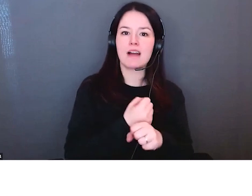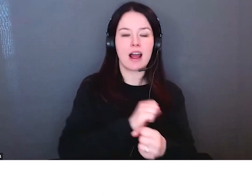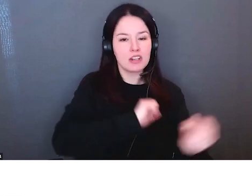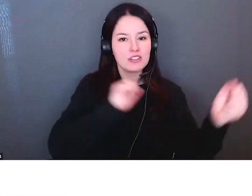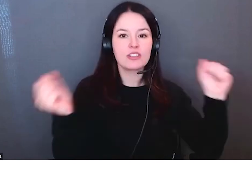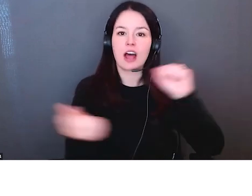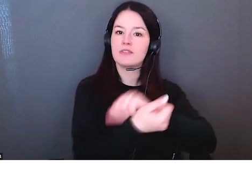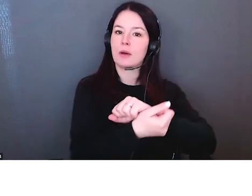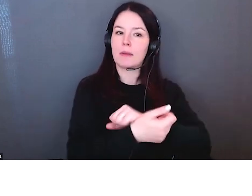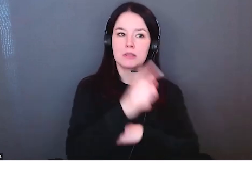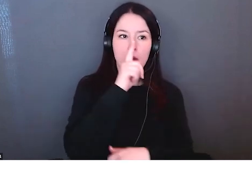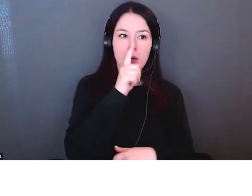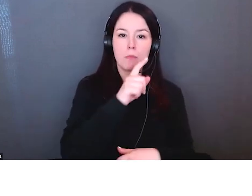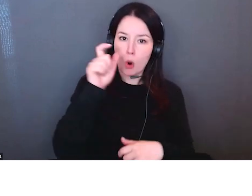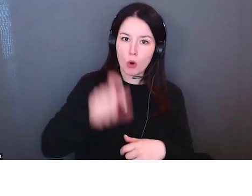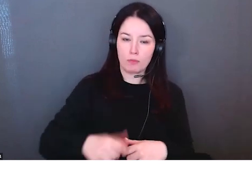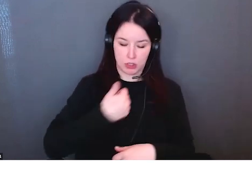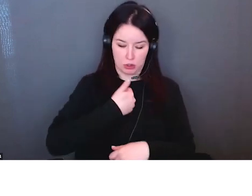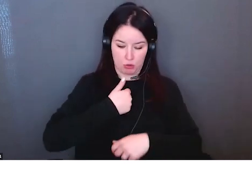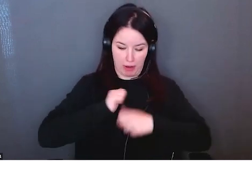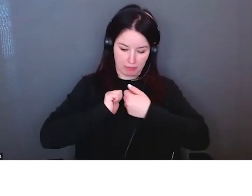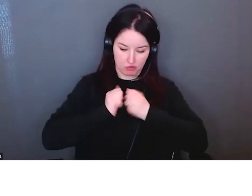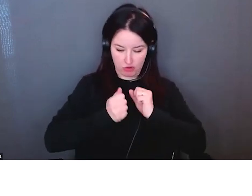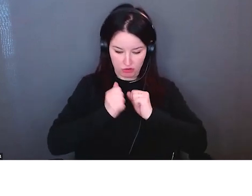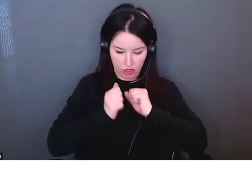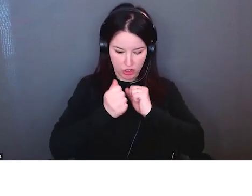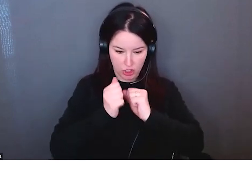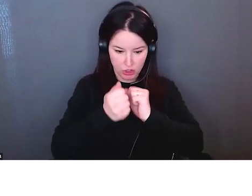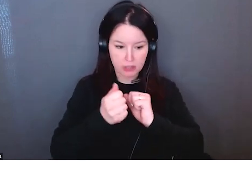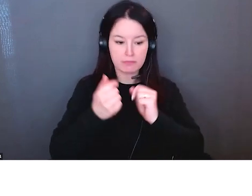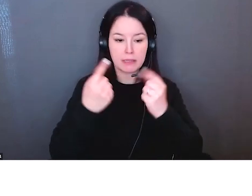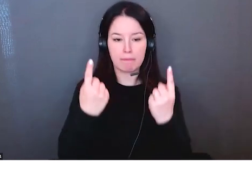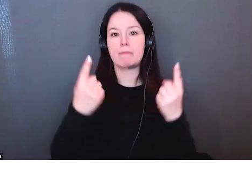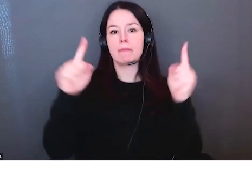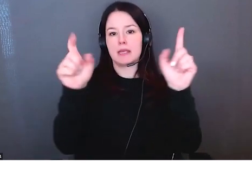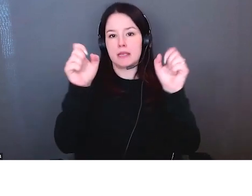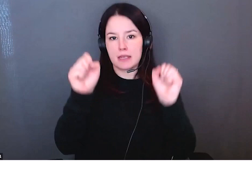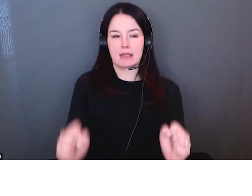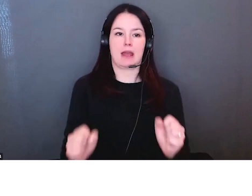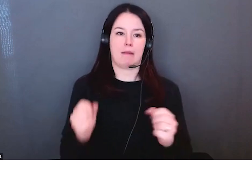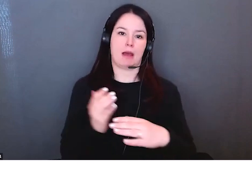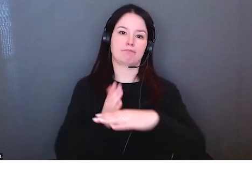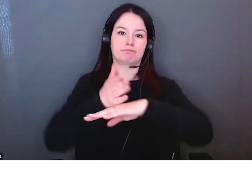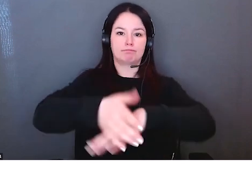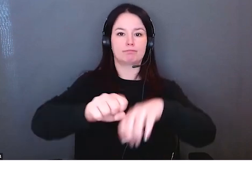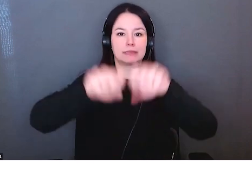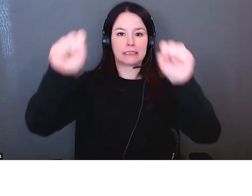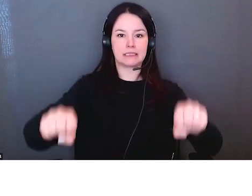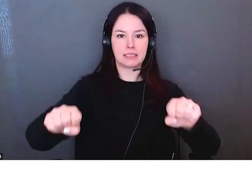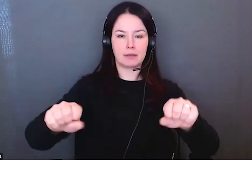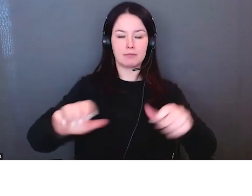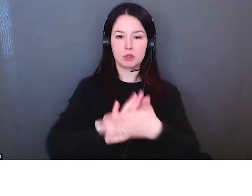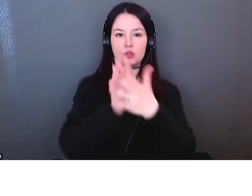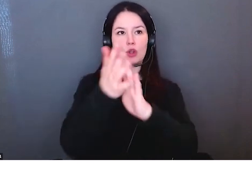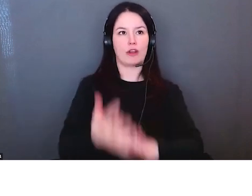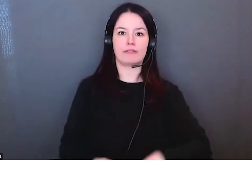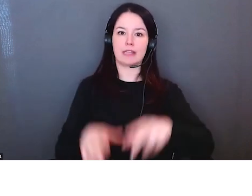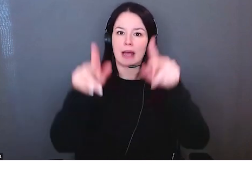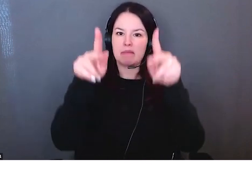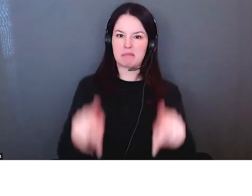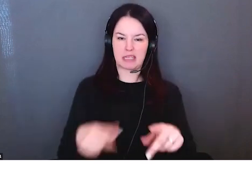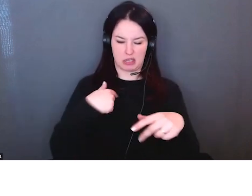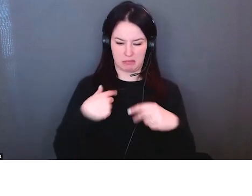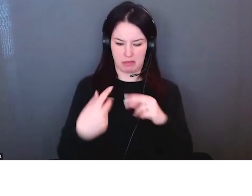'hui on reconnaît les formes d'intégration actuelles que nous avons l'intégration d'aujourd'hui